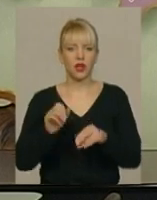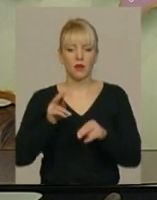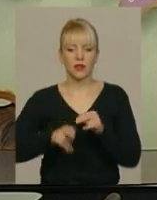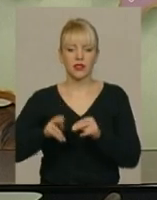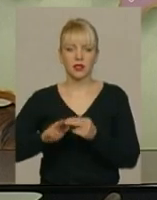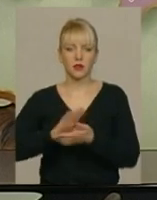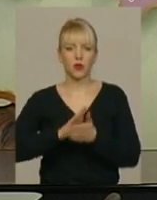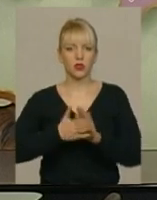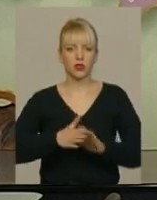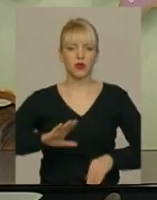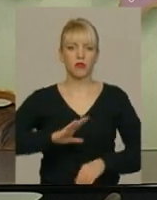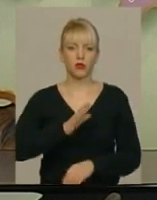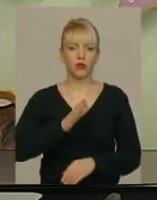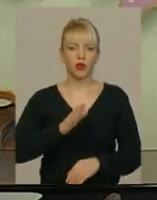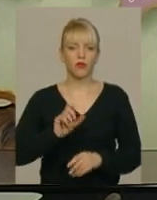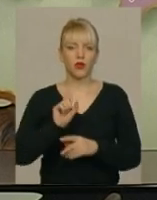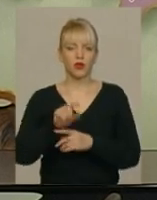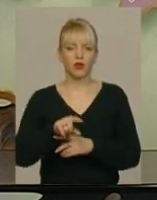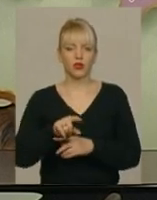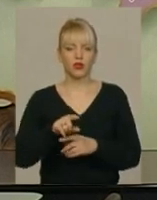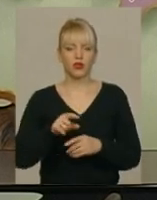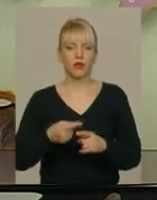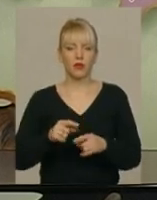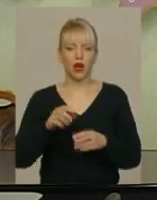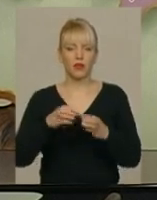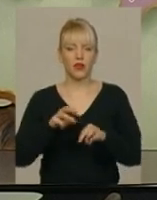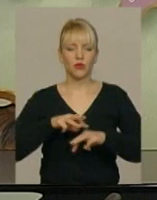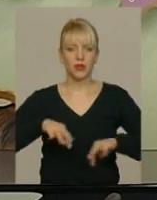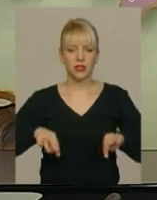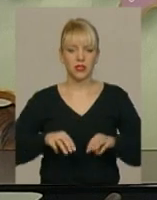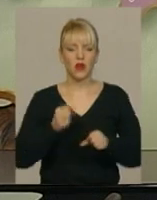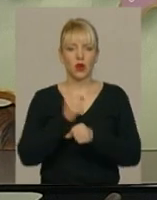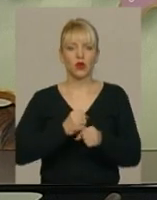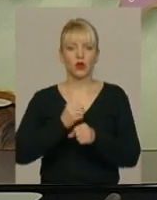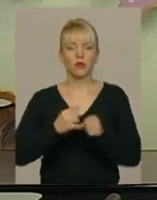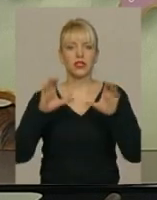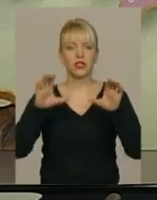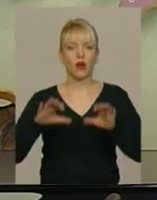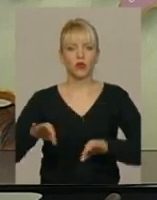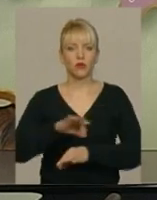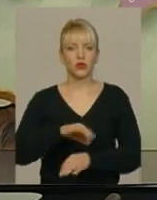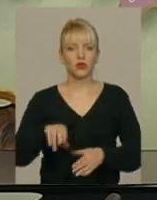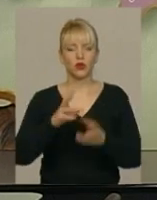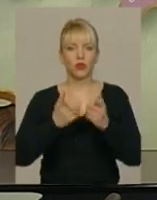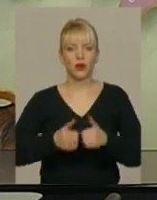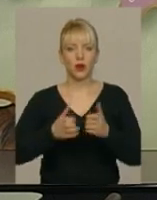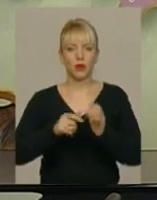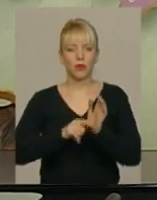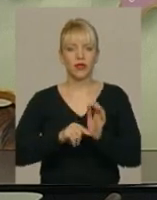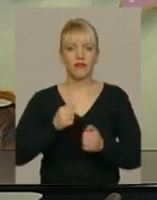положеннями було доручено Кабінету міністрів розробити законопроект щодо перерахунку пенсії